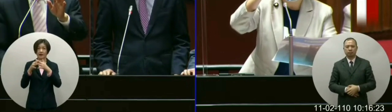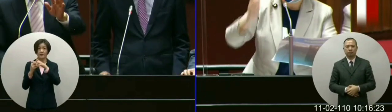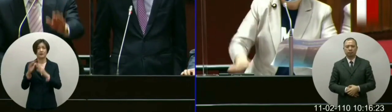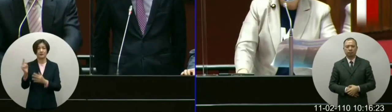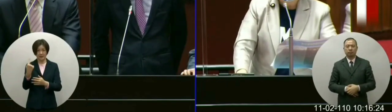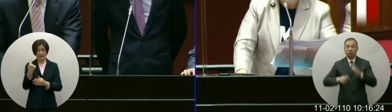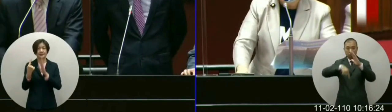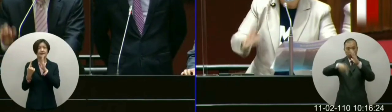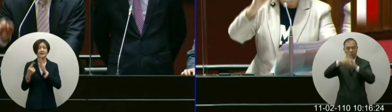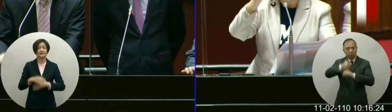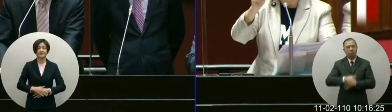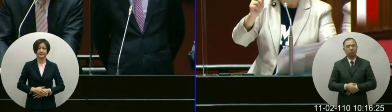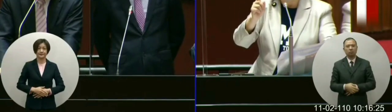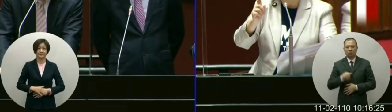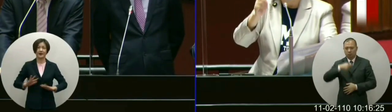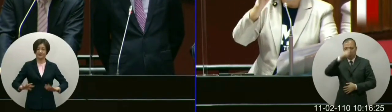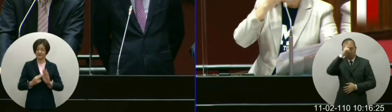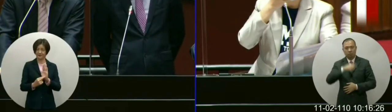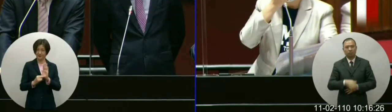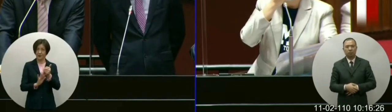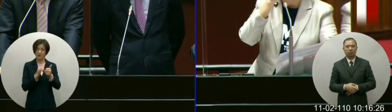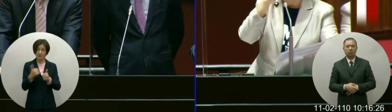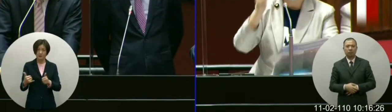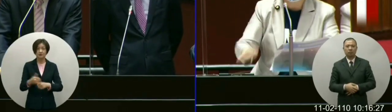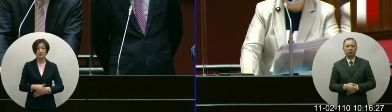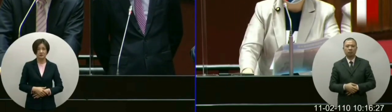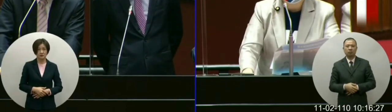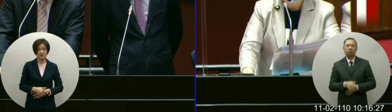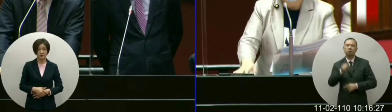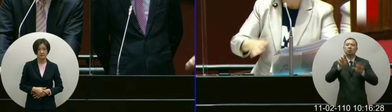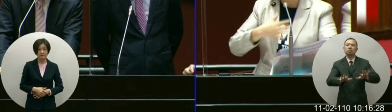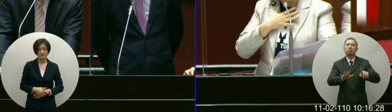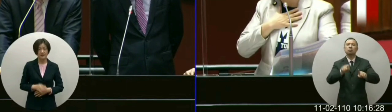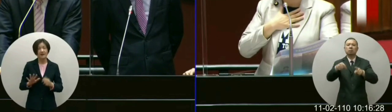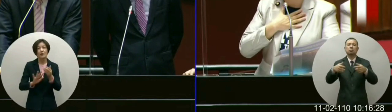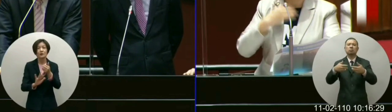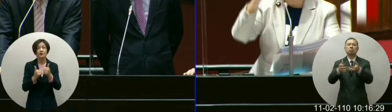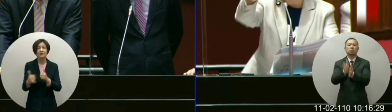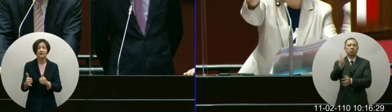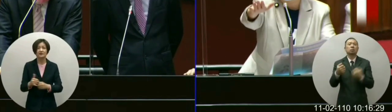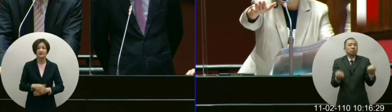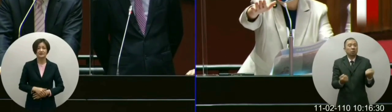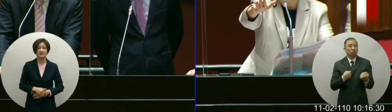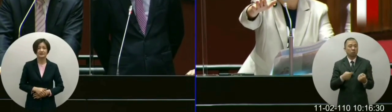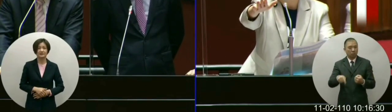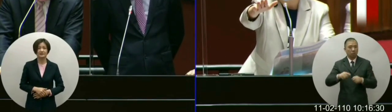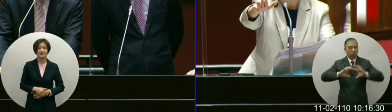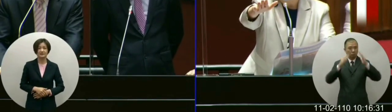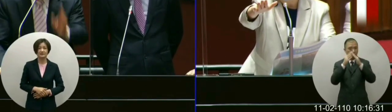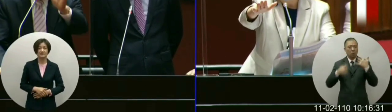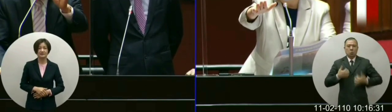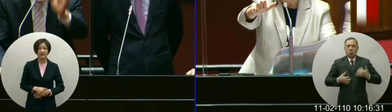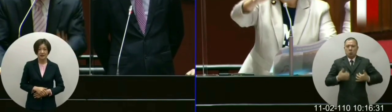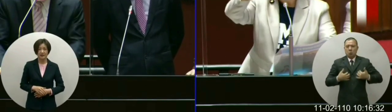所以院长本席希望因为徐公共部长也站在这边我们是一个快乐的国家有质感的